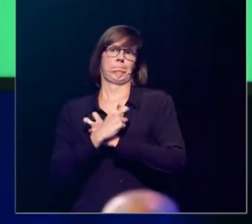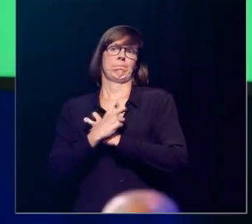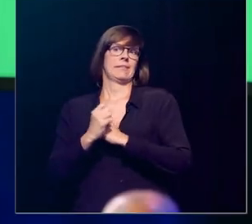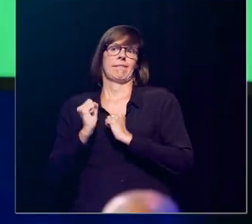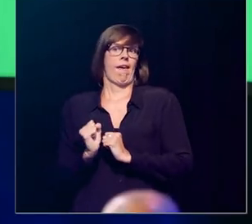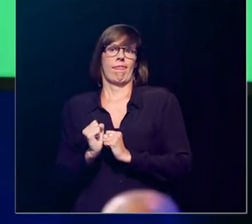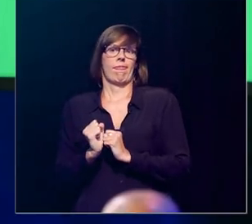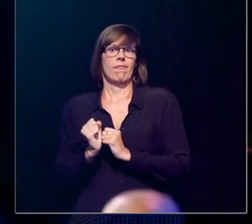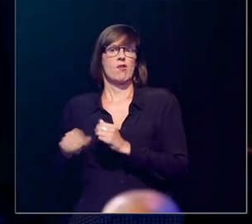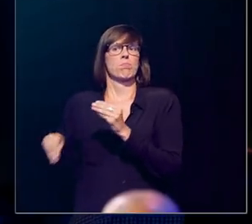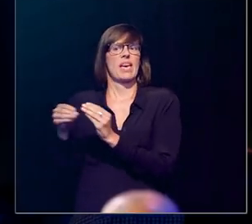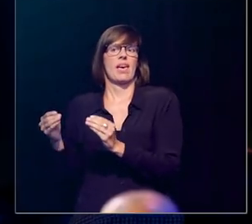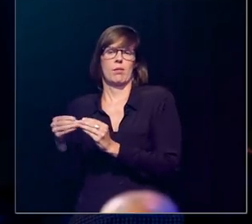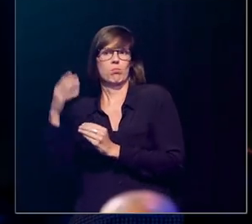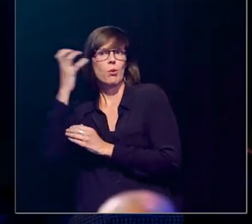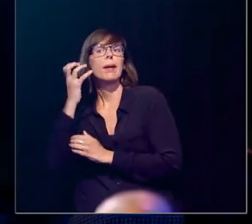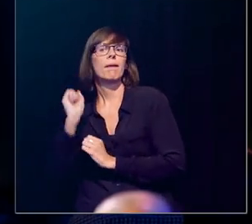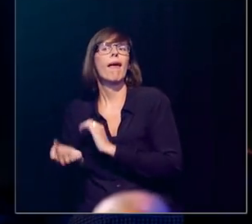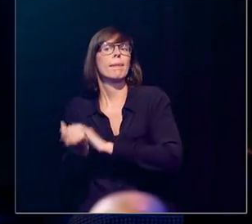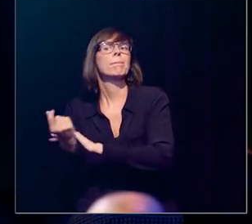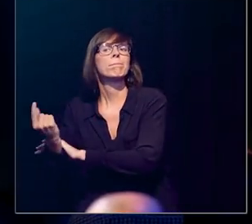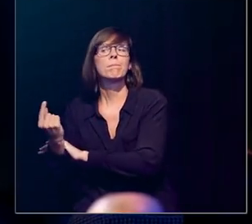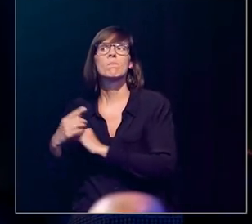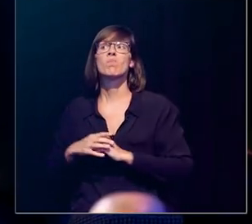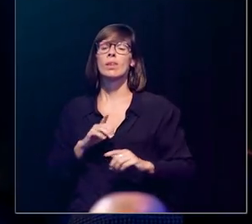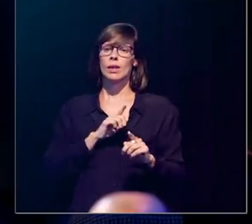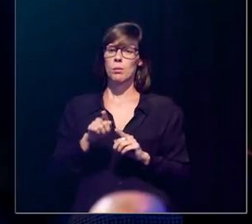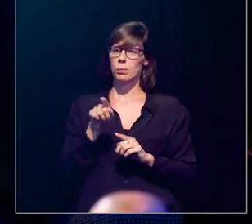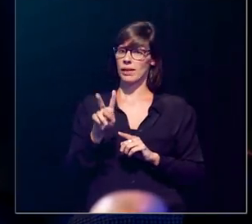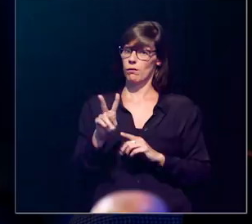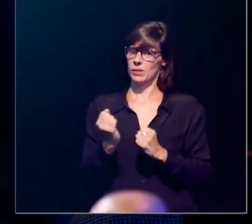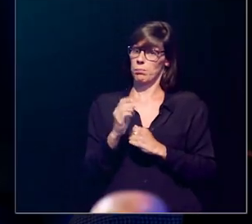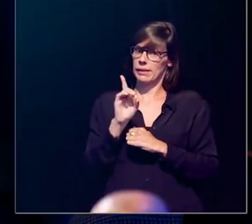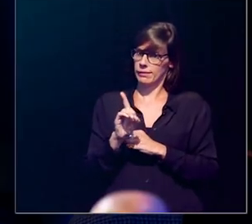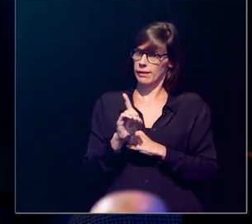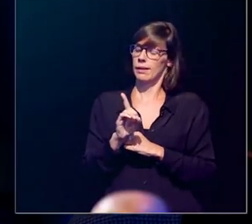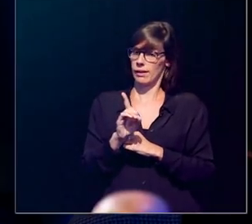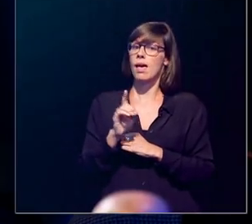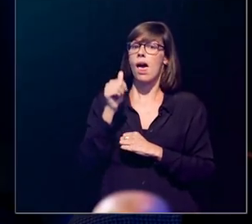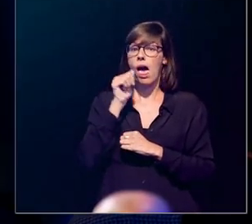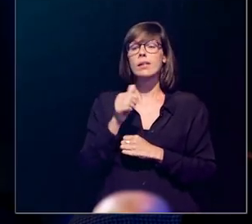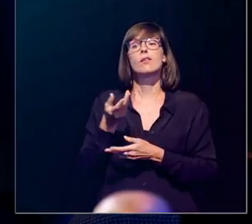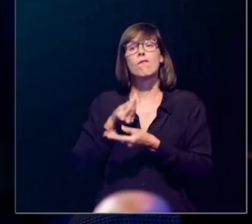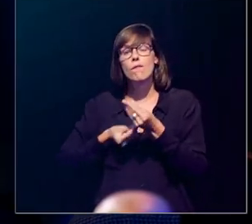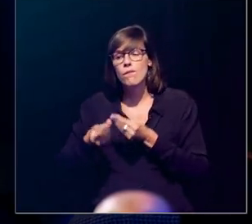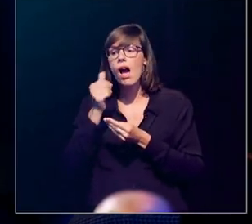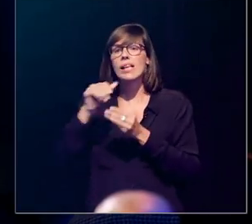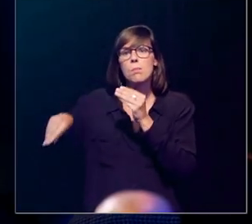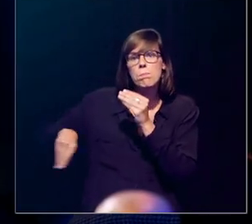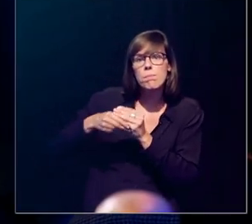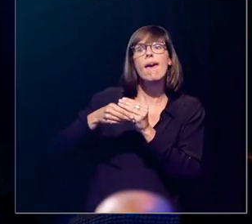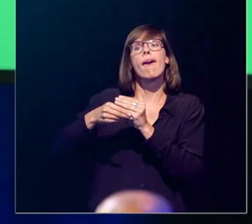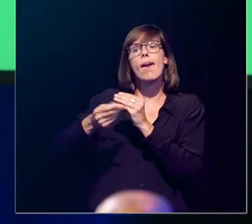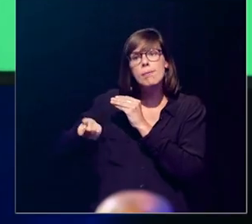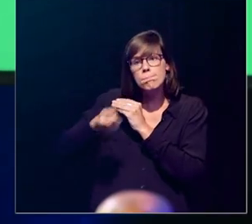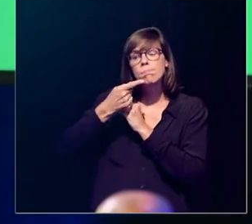worden. Daar kan je nevenwerkingen van krijgen. En dus vandaar, vitamine D is echt, wanneer je daar een substitutie van